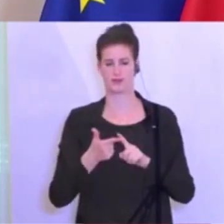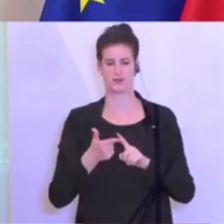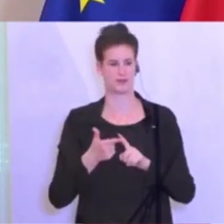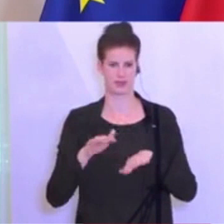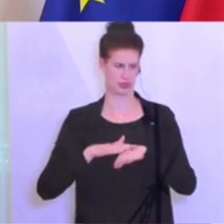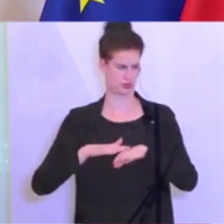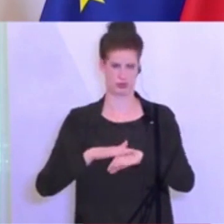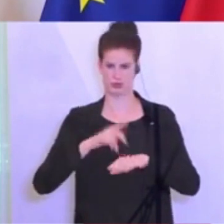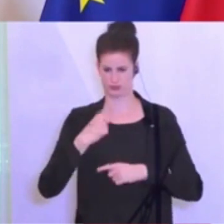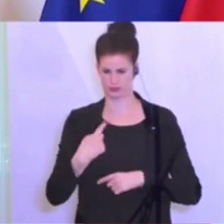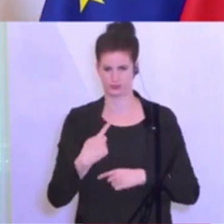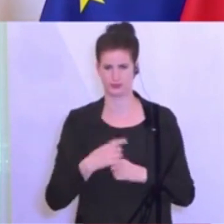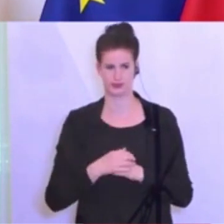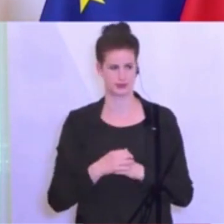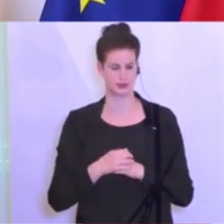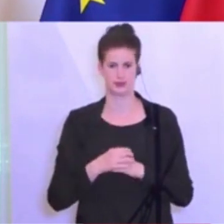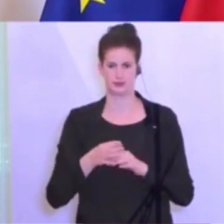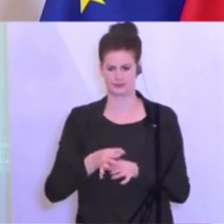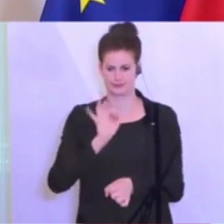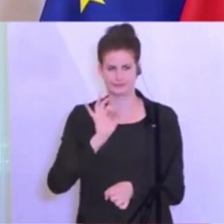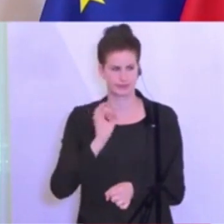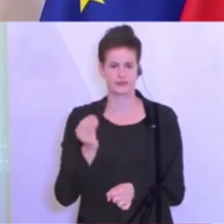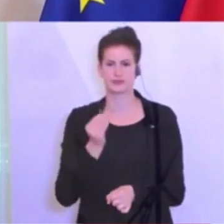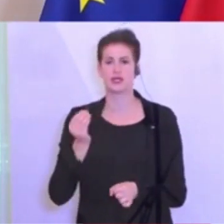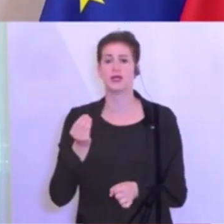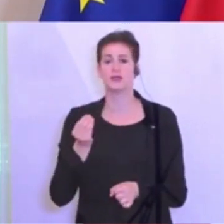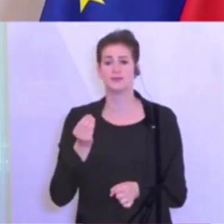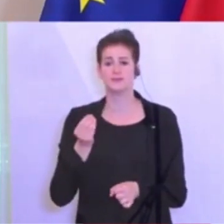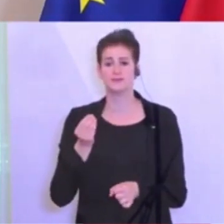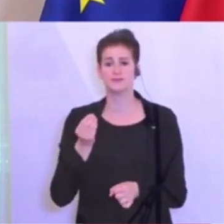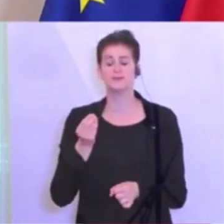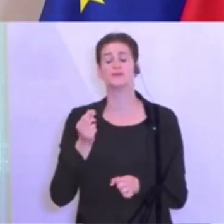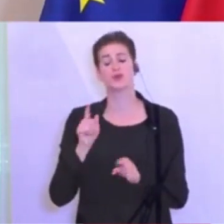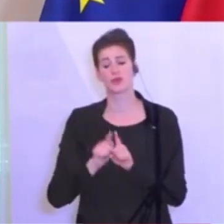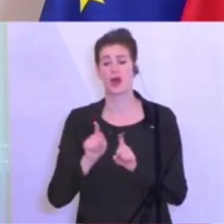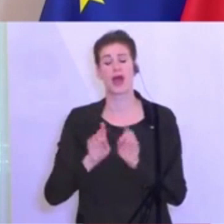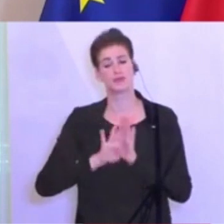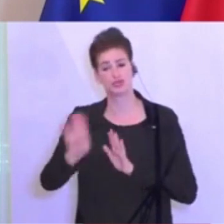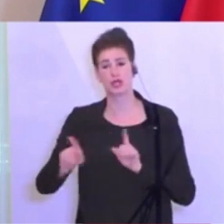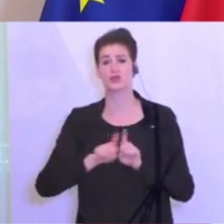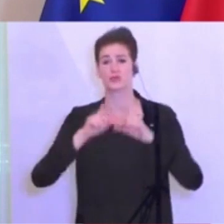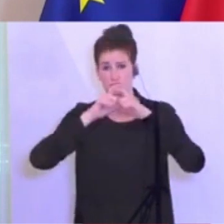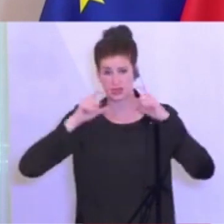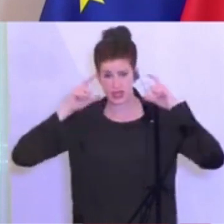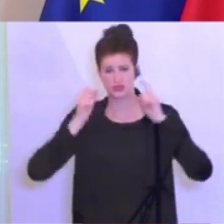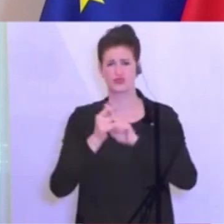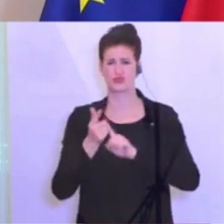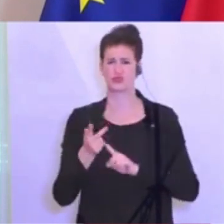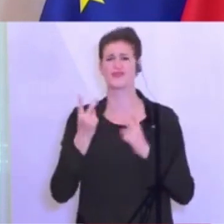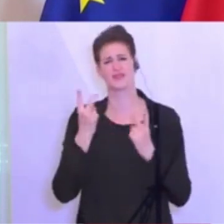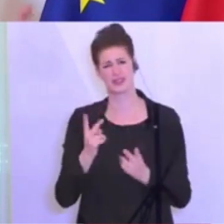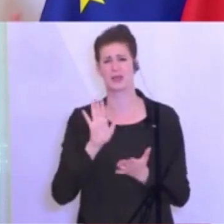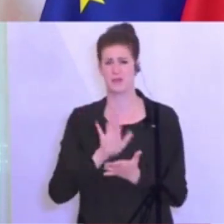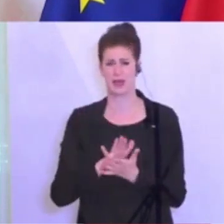Handhygiene, Verzeihung, und auch den Mund-Nasen-Schutz dort tragen, wo es notwendig ist. Das kann dazu beitragen, dass wir tatsächlich wieder zur ganzen Normalität